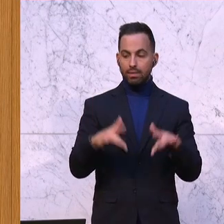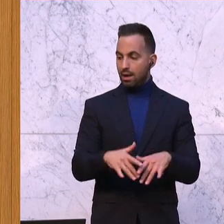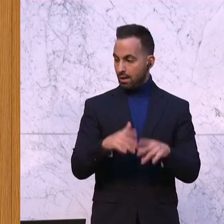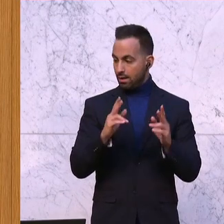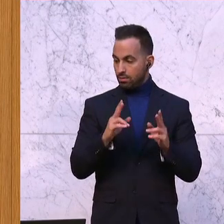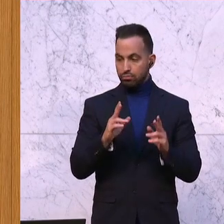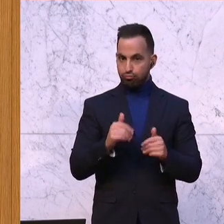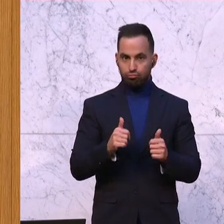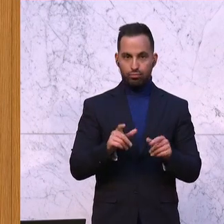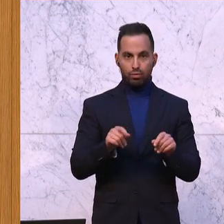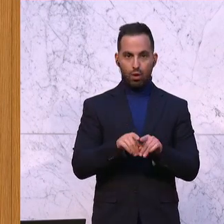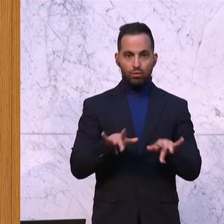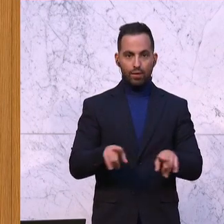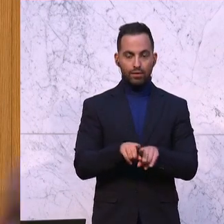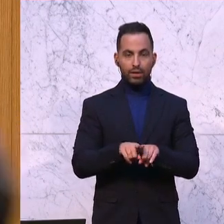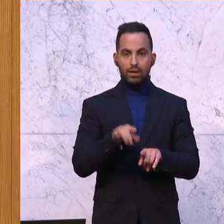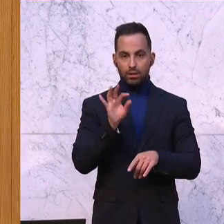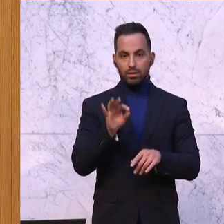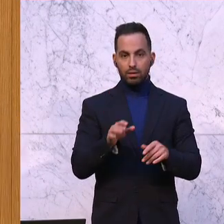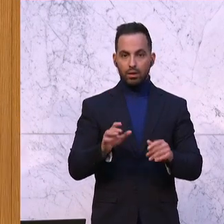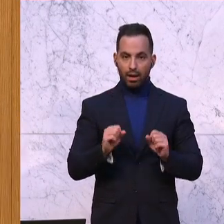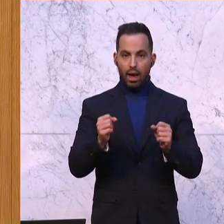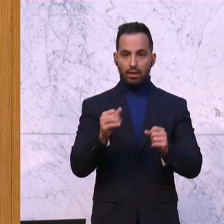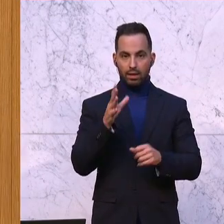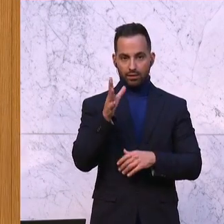der Beschaffung agiert wird. Frau Ministerin,